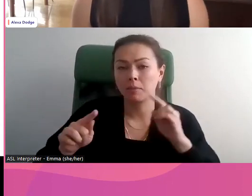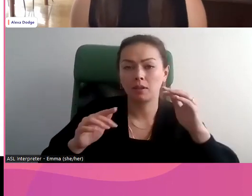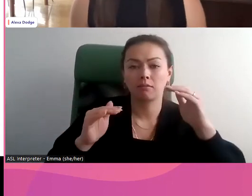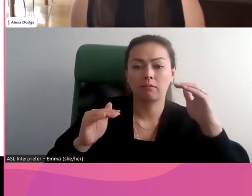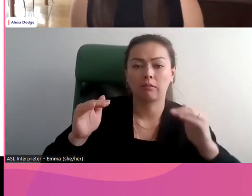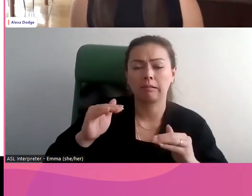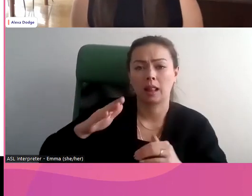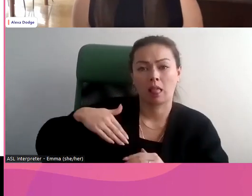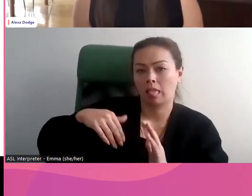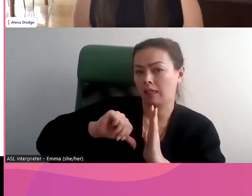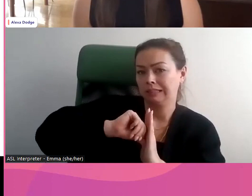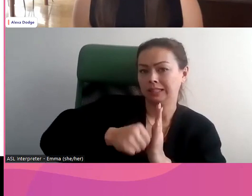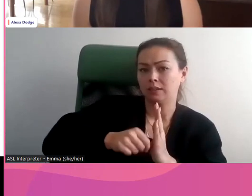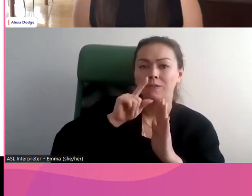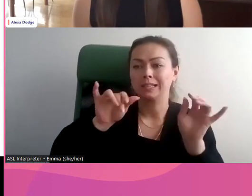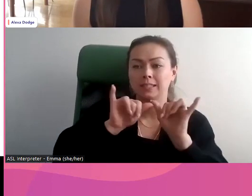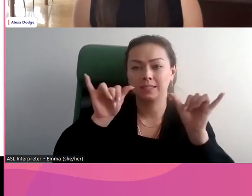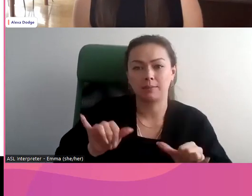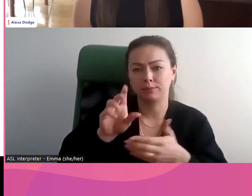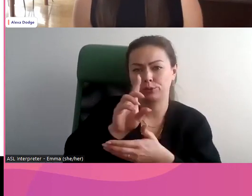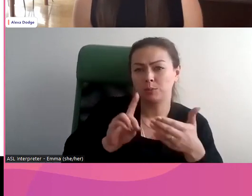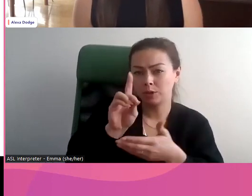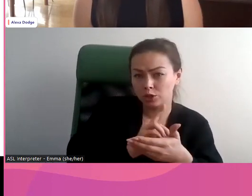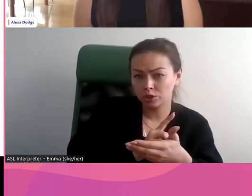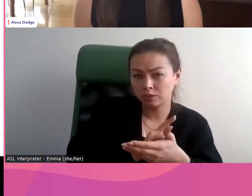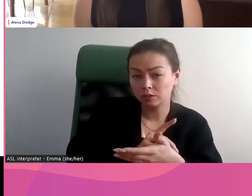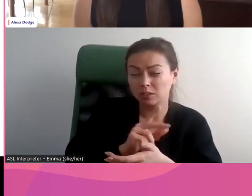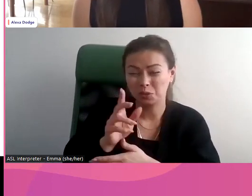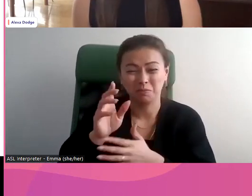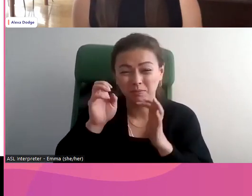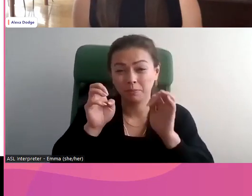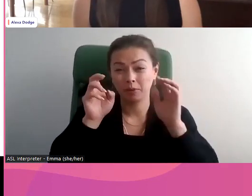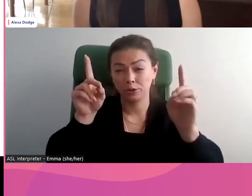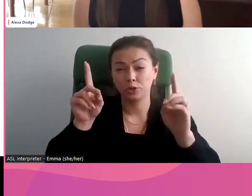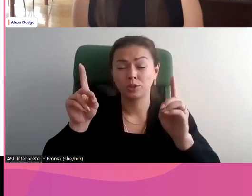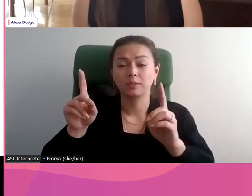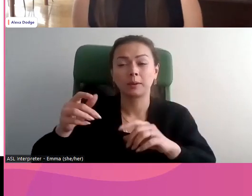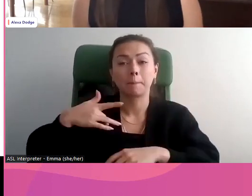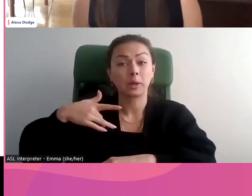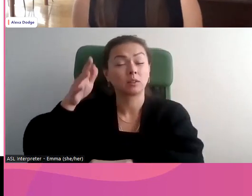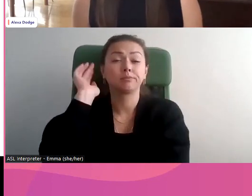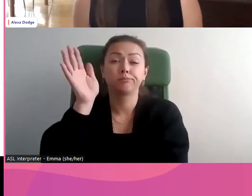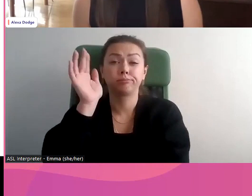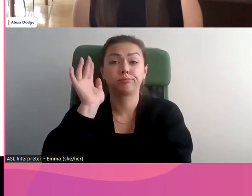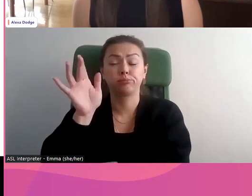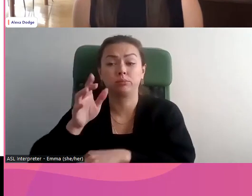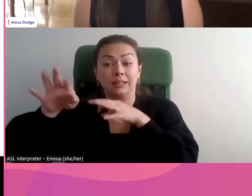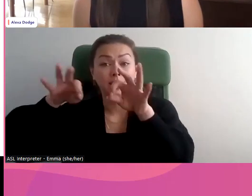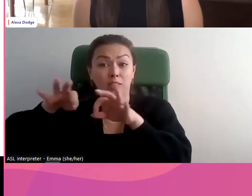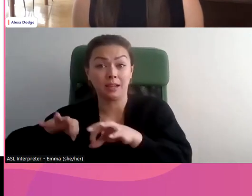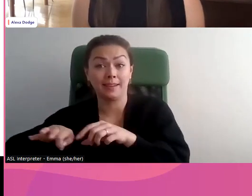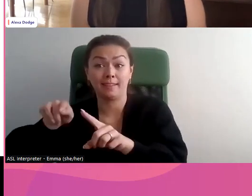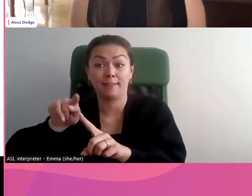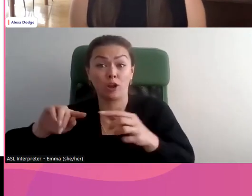trop sur la technologie et de sous-estimer les problématiques d'un groupe